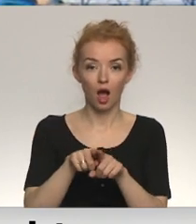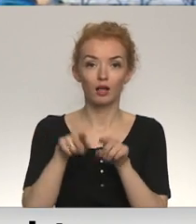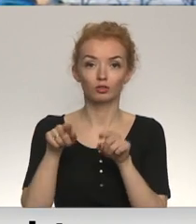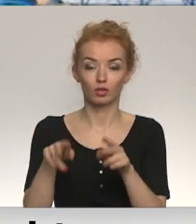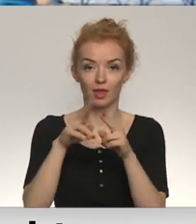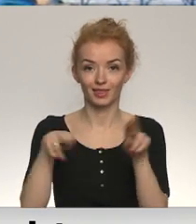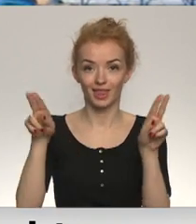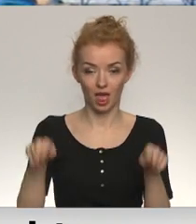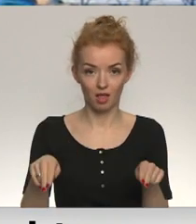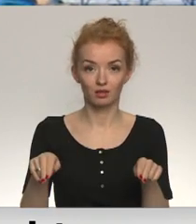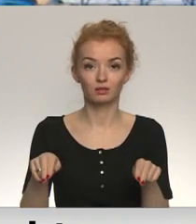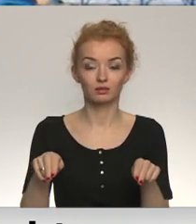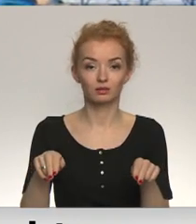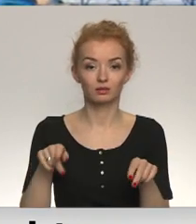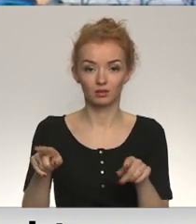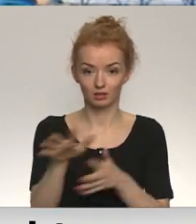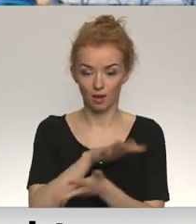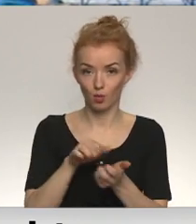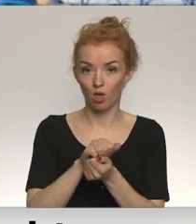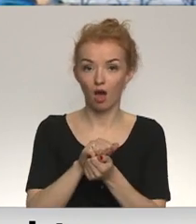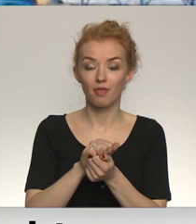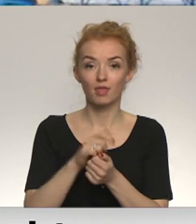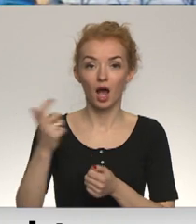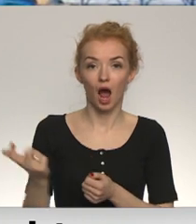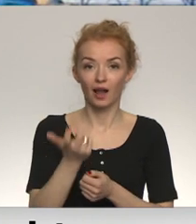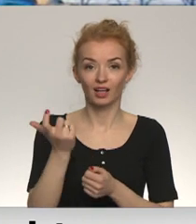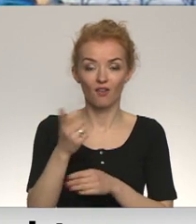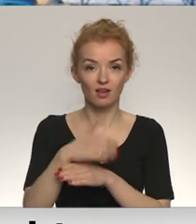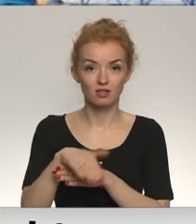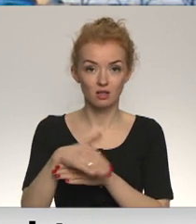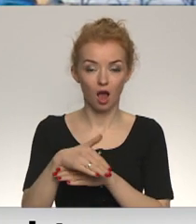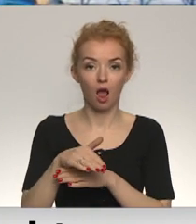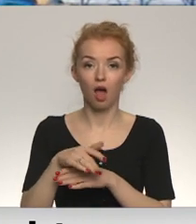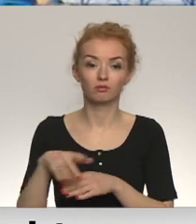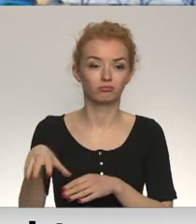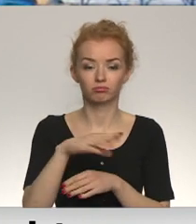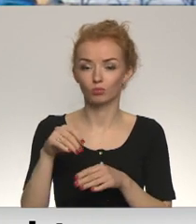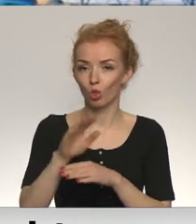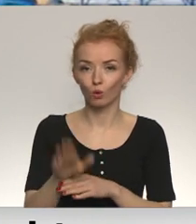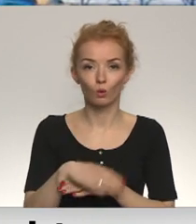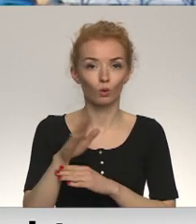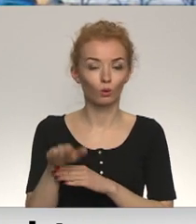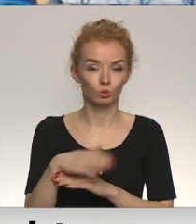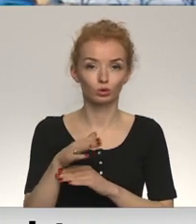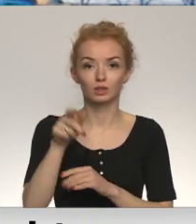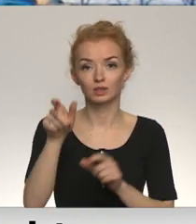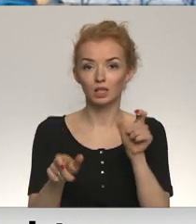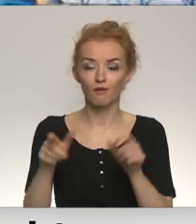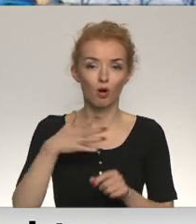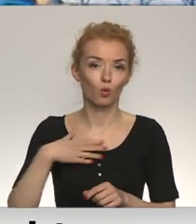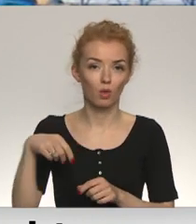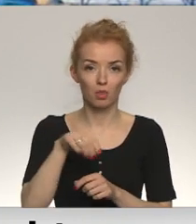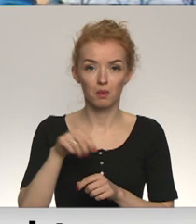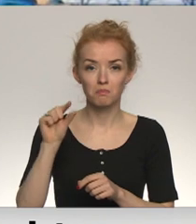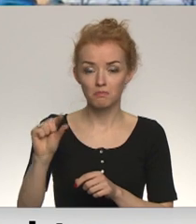telts, kas toreiz tika nopostīta Harkivā. Ielas ir tukšas, diezgan patukšas cilvēku ir maza.